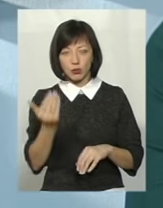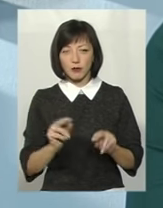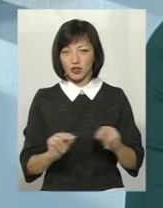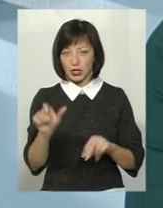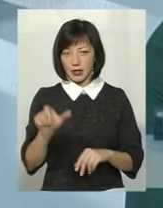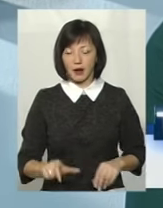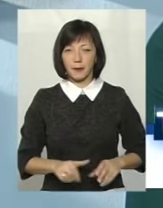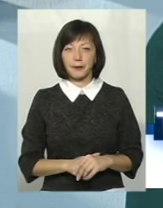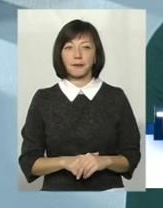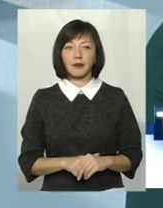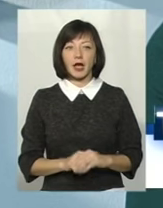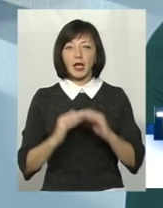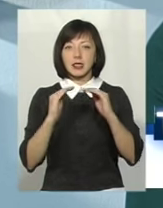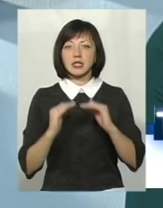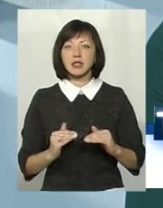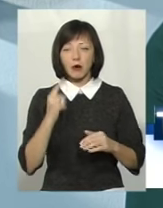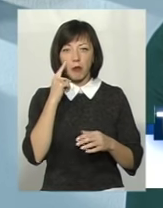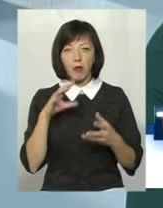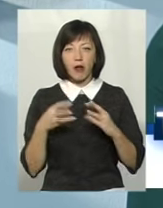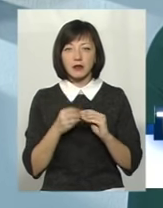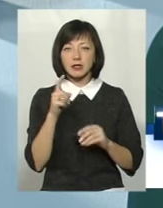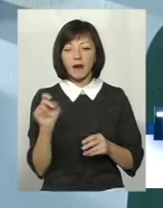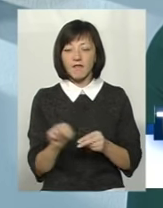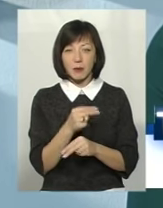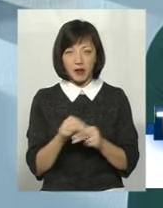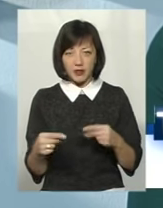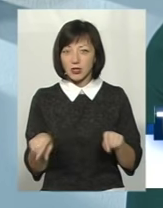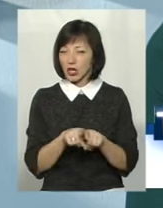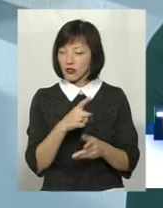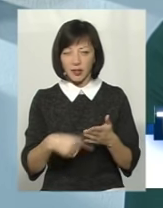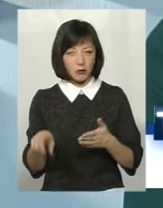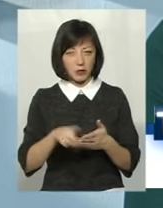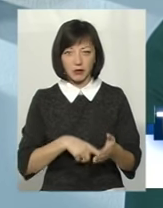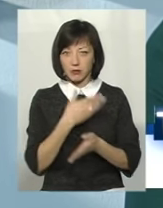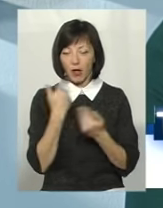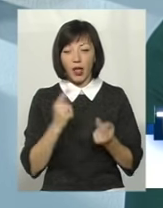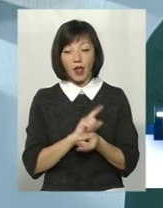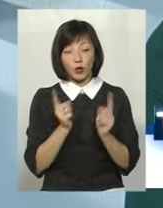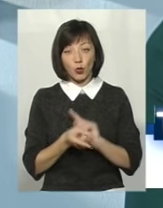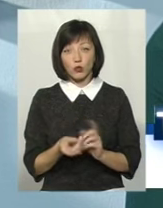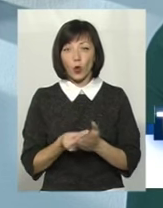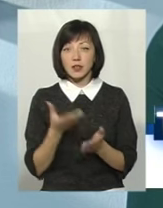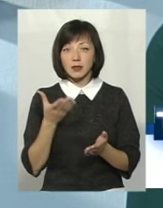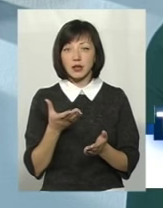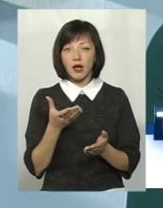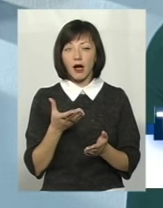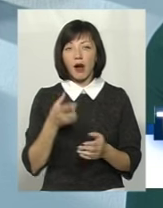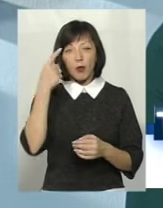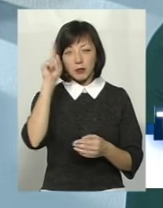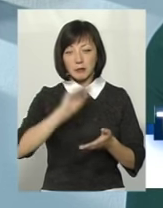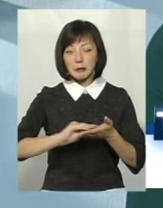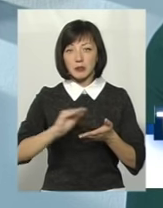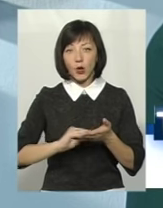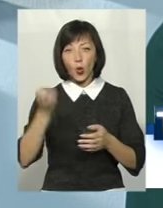Зниження балів за виправлення теж відмінено. Натомість оцінюватимуть графічні навички письма,